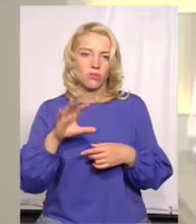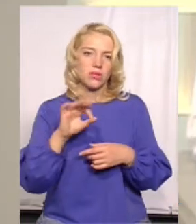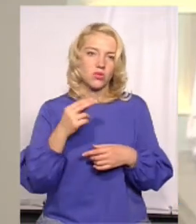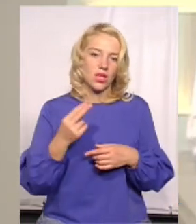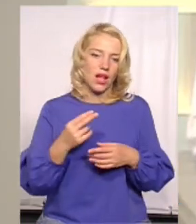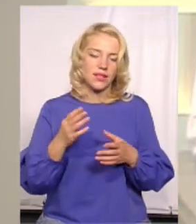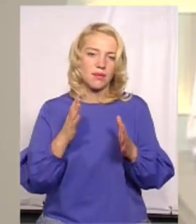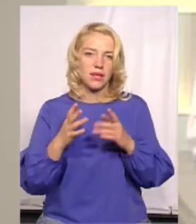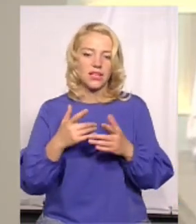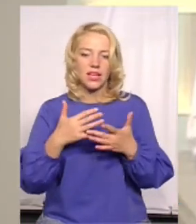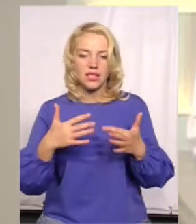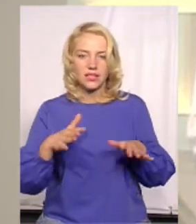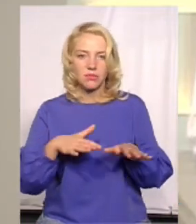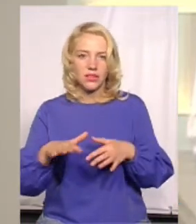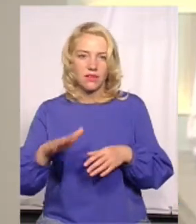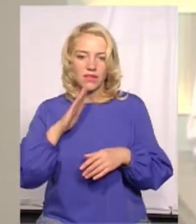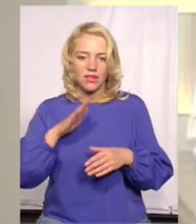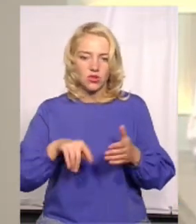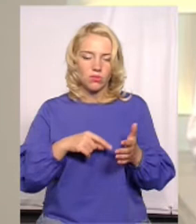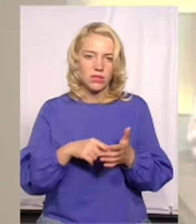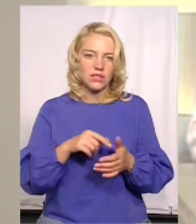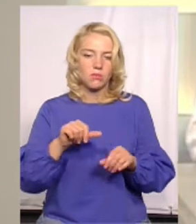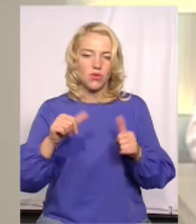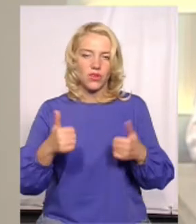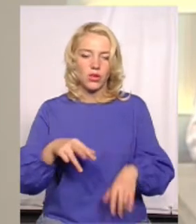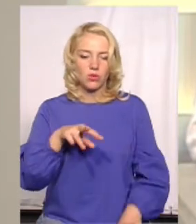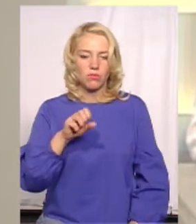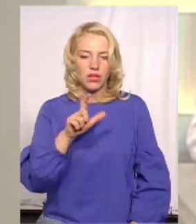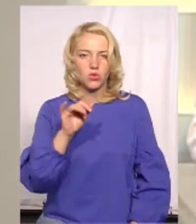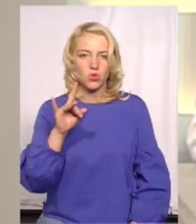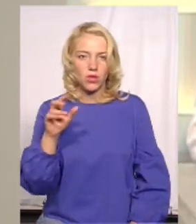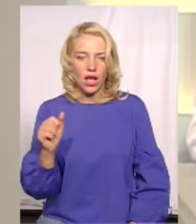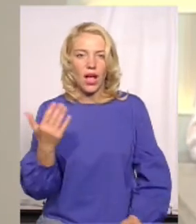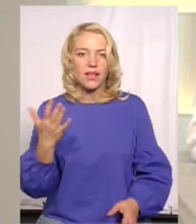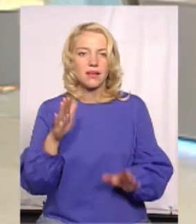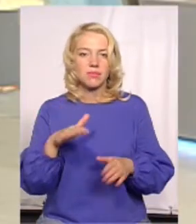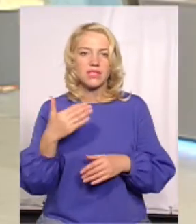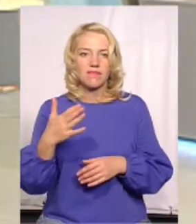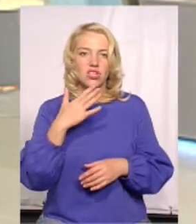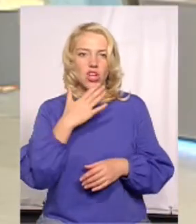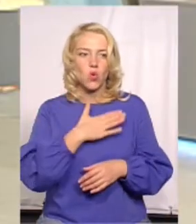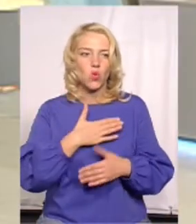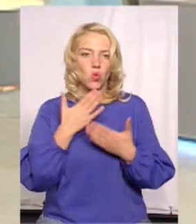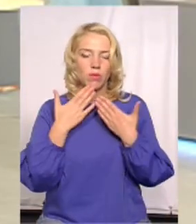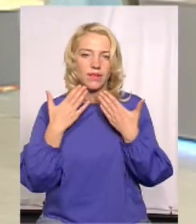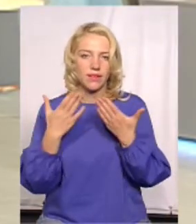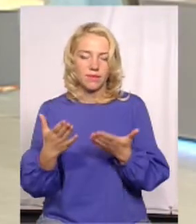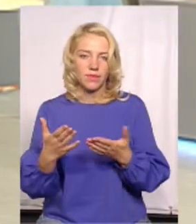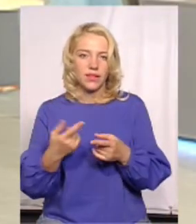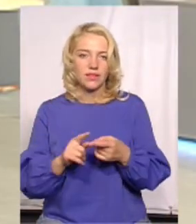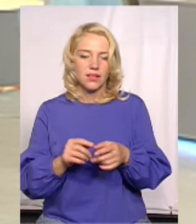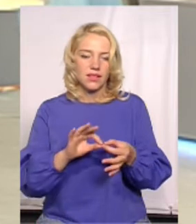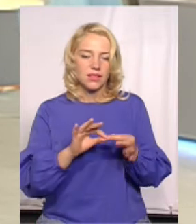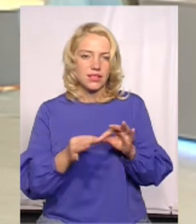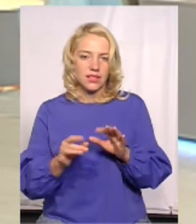про різні місця нашого місця, про фігури Мазура, але яке ж місце ваше саме улюблене? Це